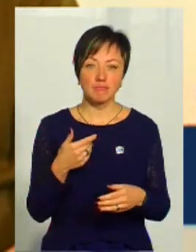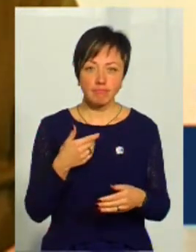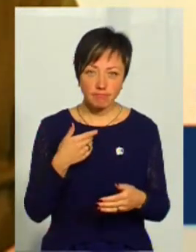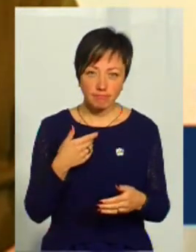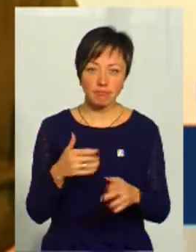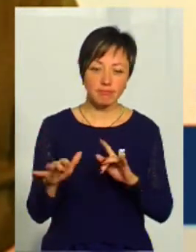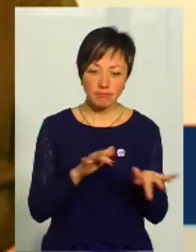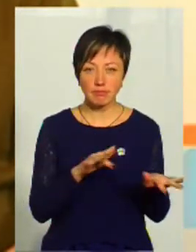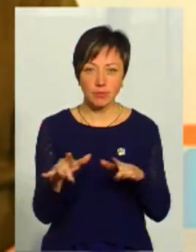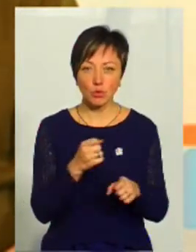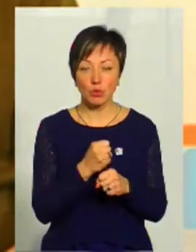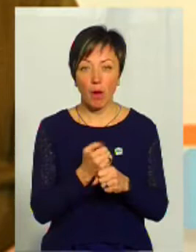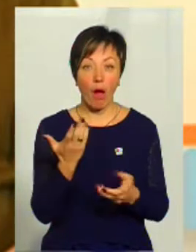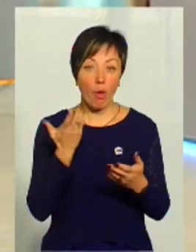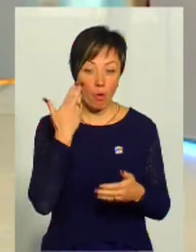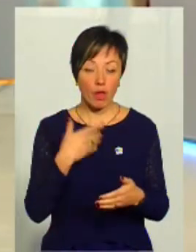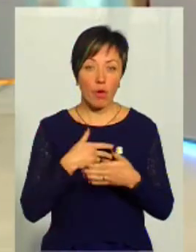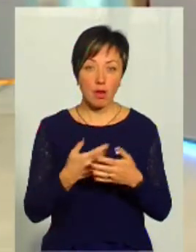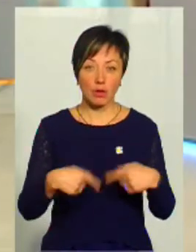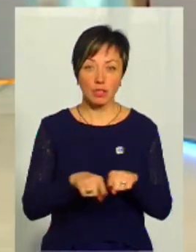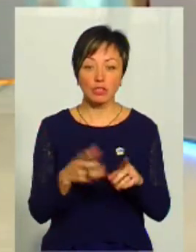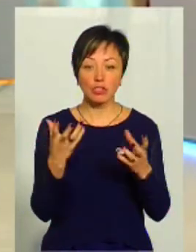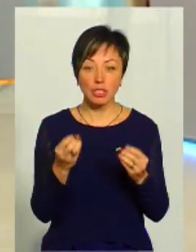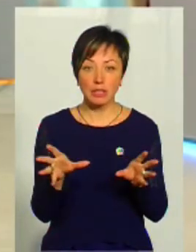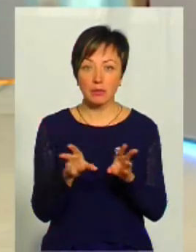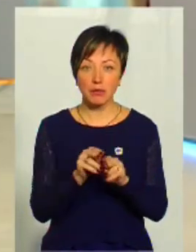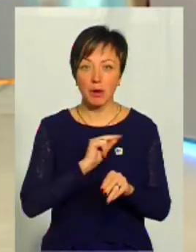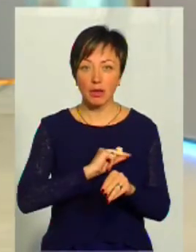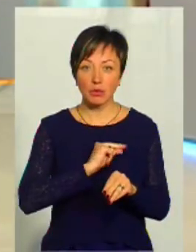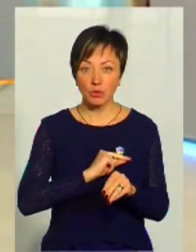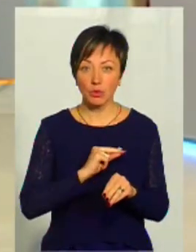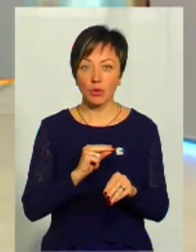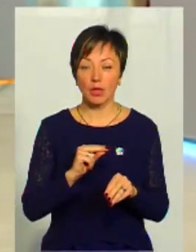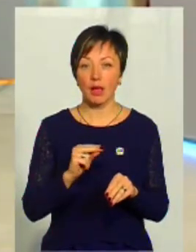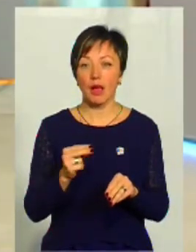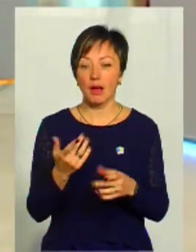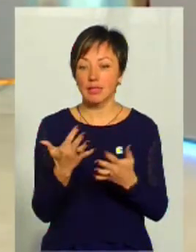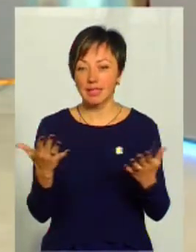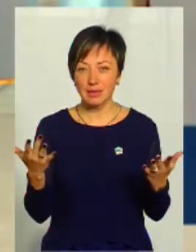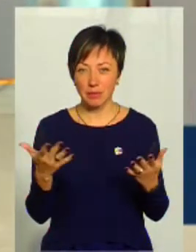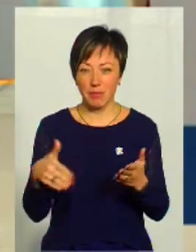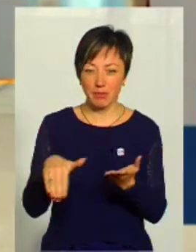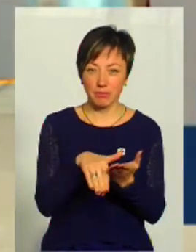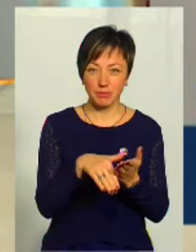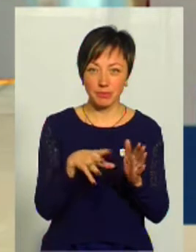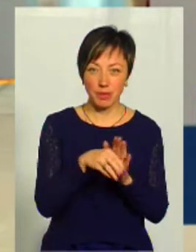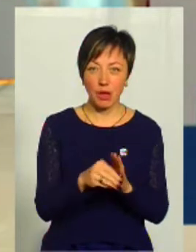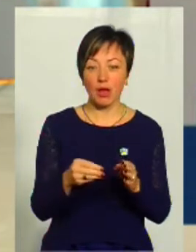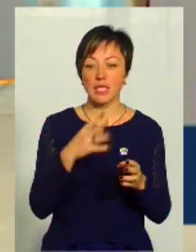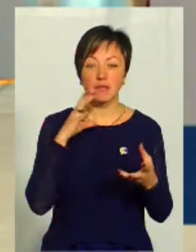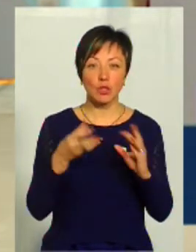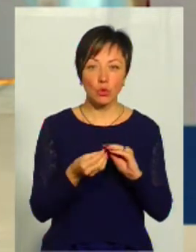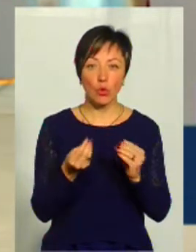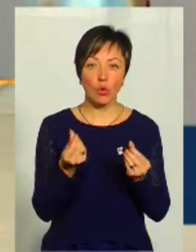щось хоча б робить. Коли громадська організація ще співпрацює з донорами, то вона ще й звітується і про ті кошти, які вона